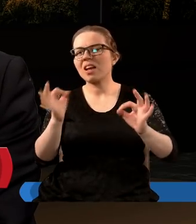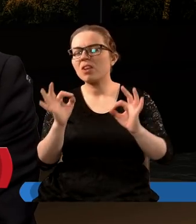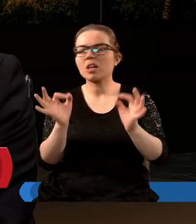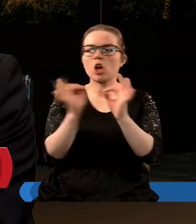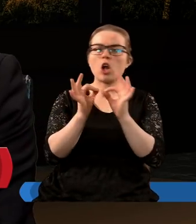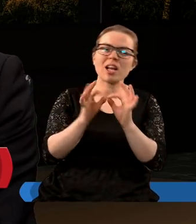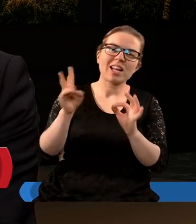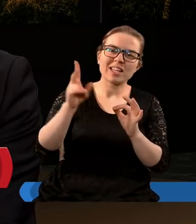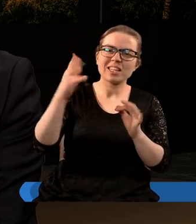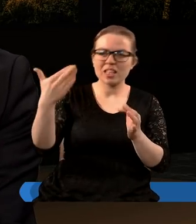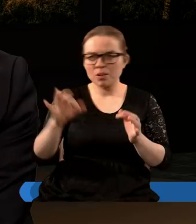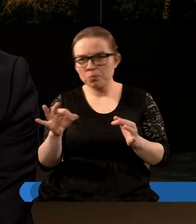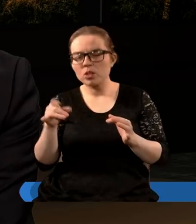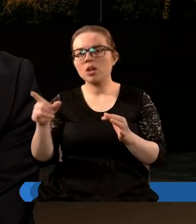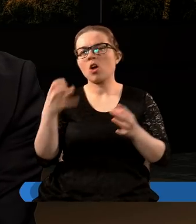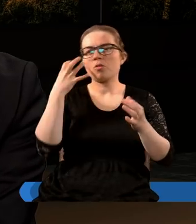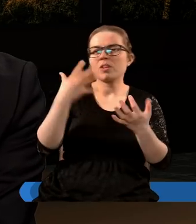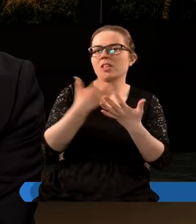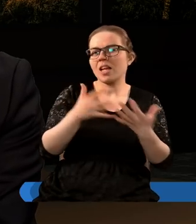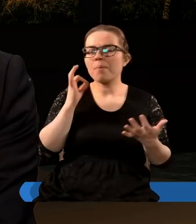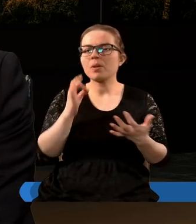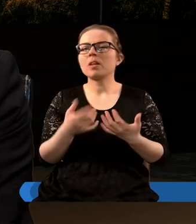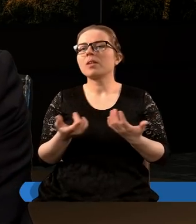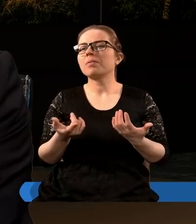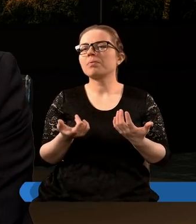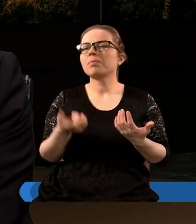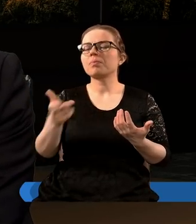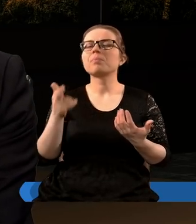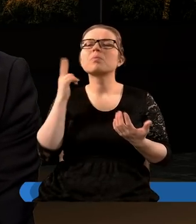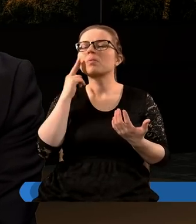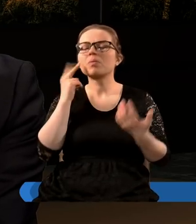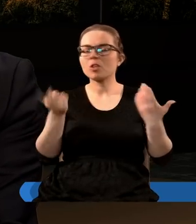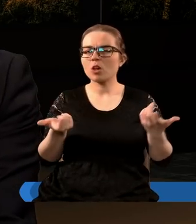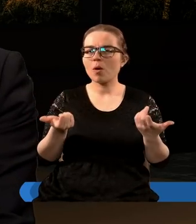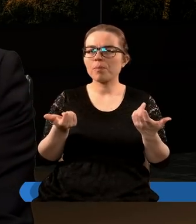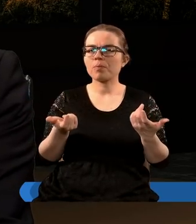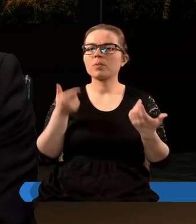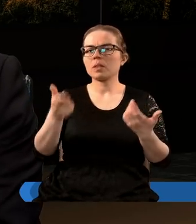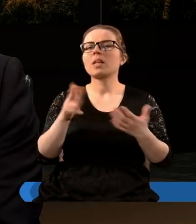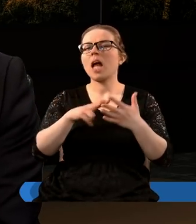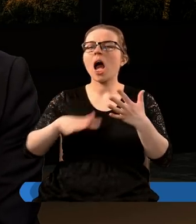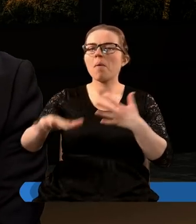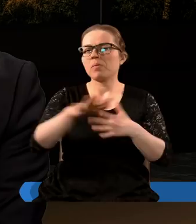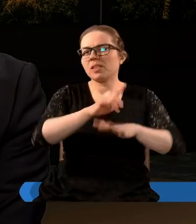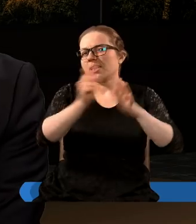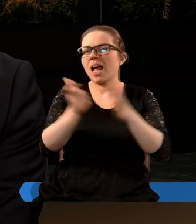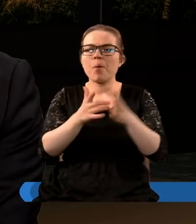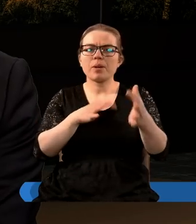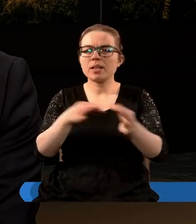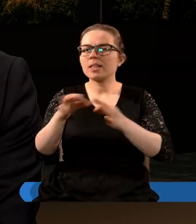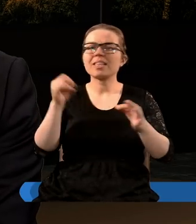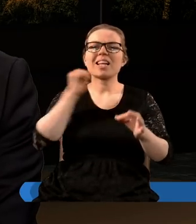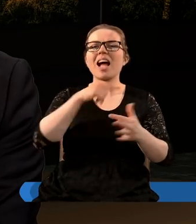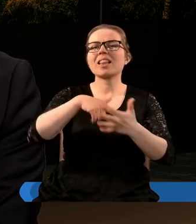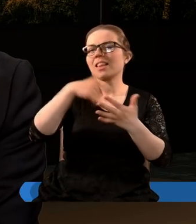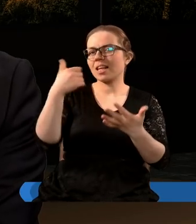relacje z kim. Tu jest mowa o królach ziemi, czyli rozumiemy, że to się odnosi na przestrzeni całej jakby historii Starego